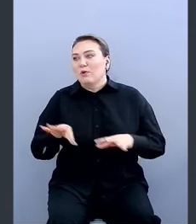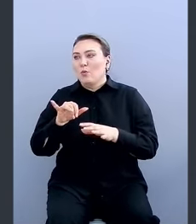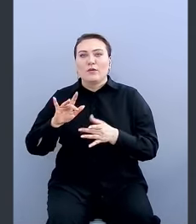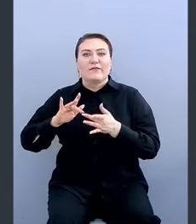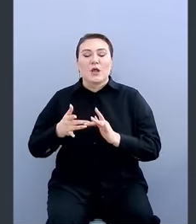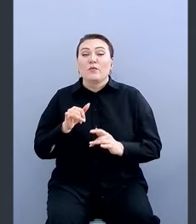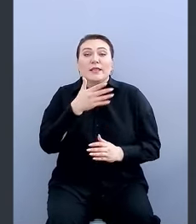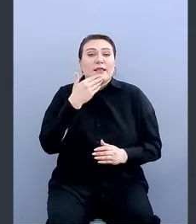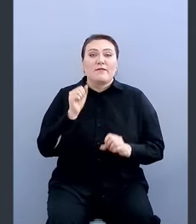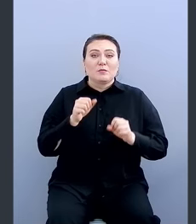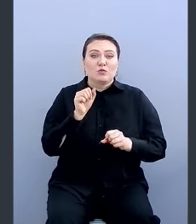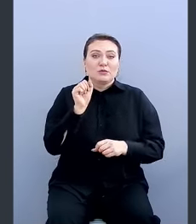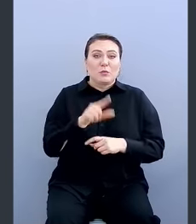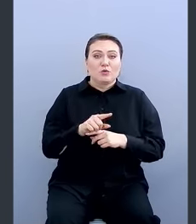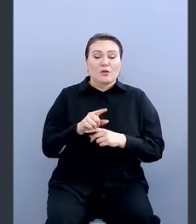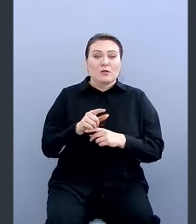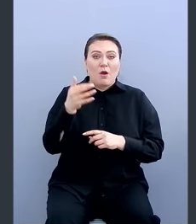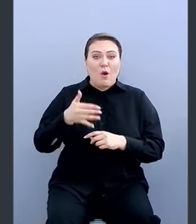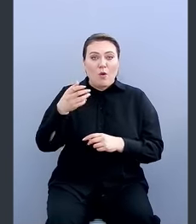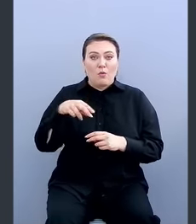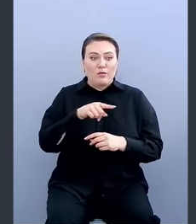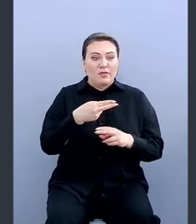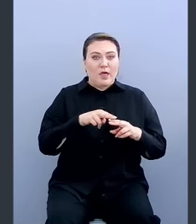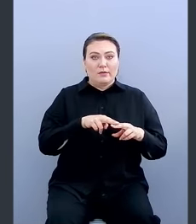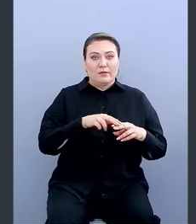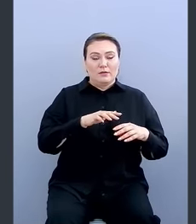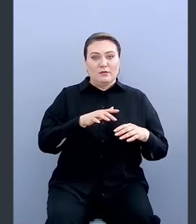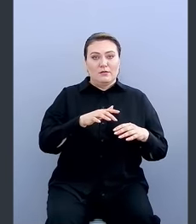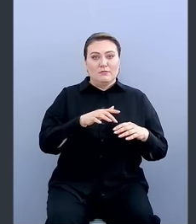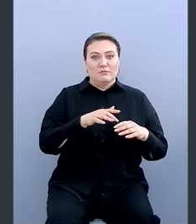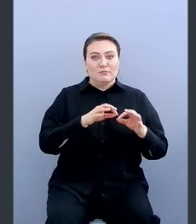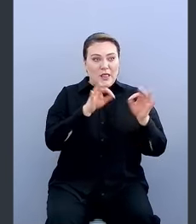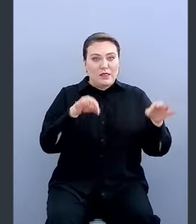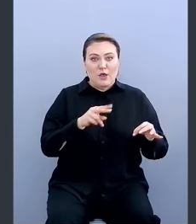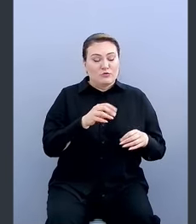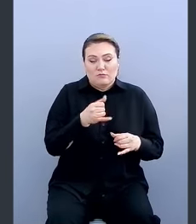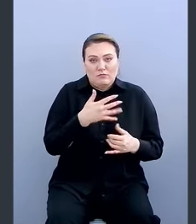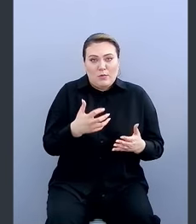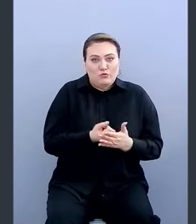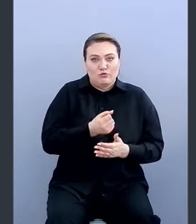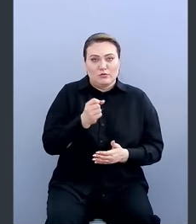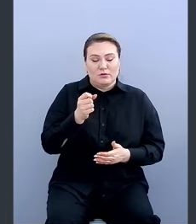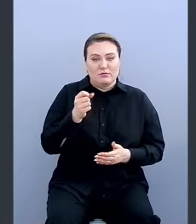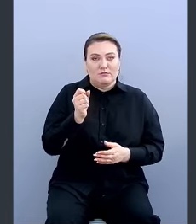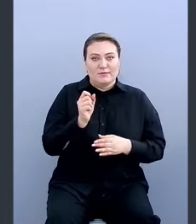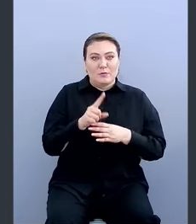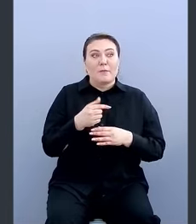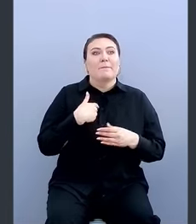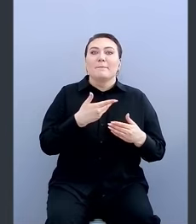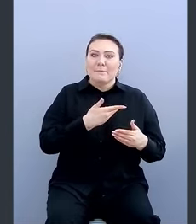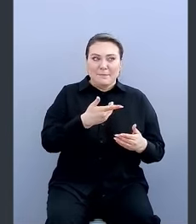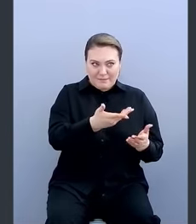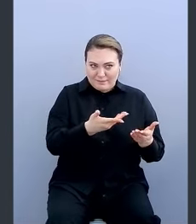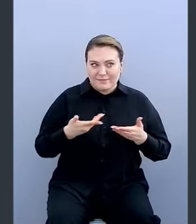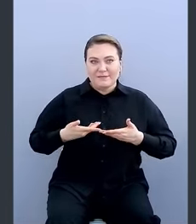У вас нет возможности запускать код на этой тачке. Соответственно, мы вас приглашаем. Если